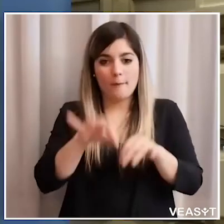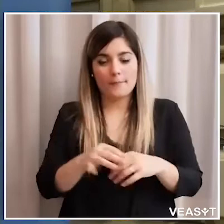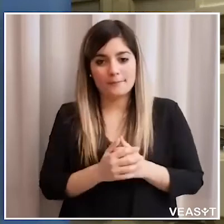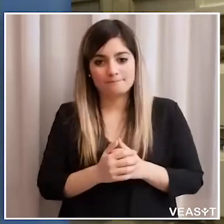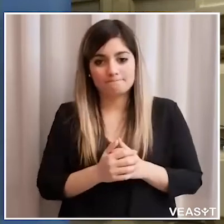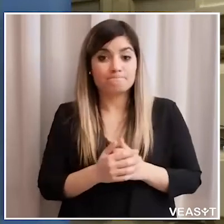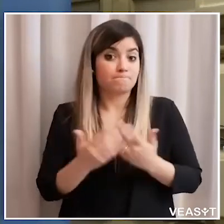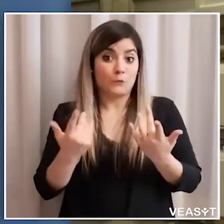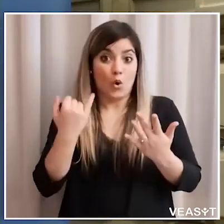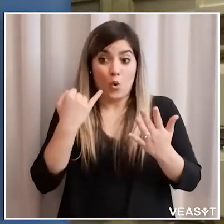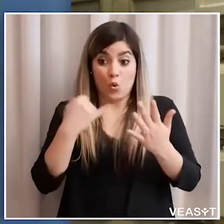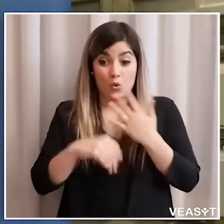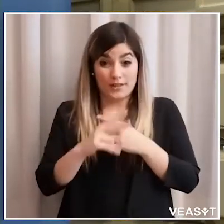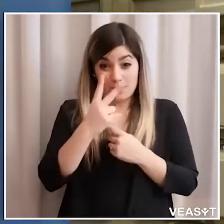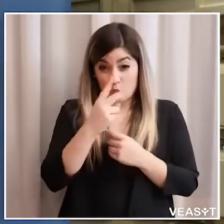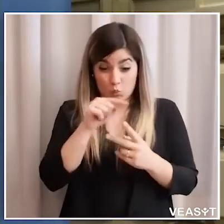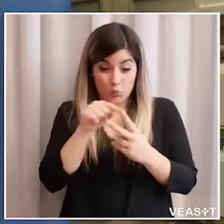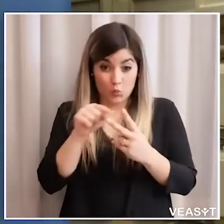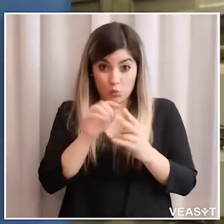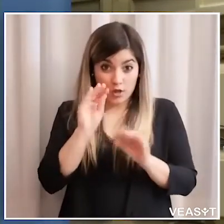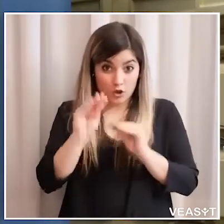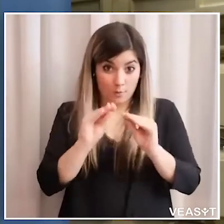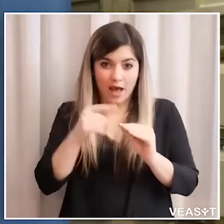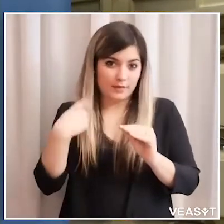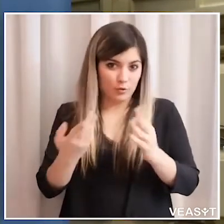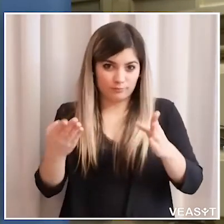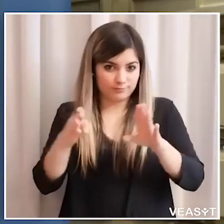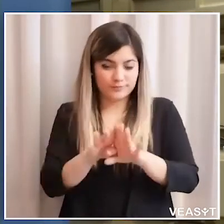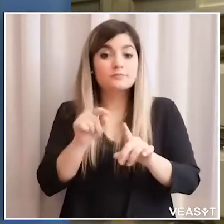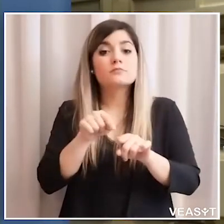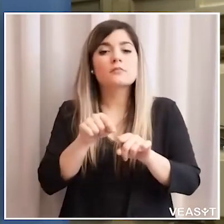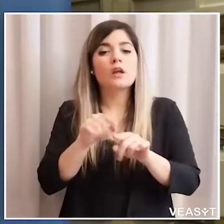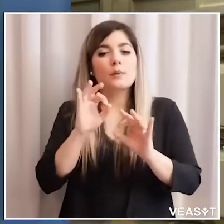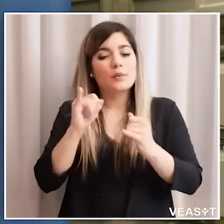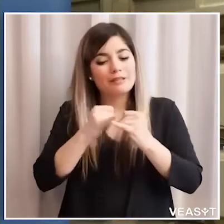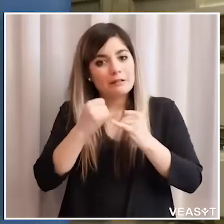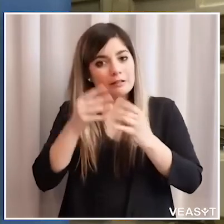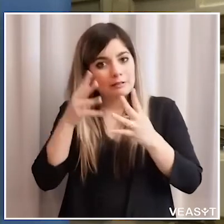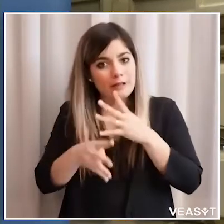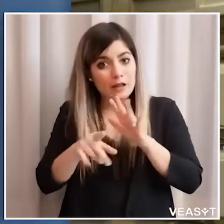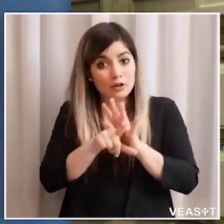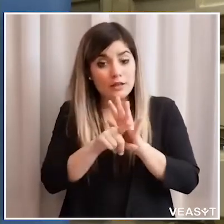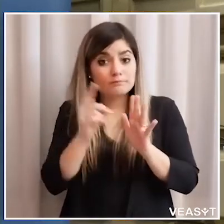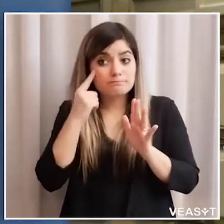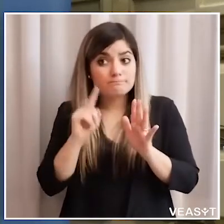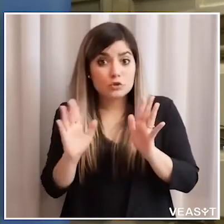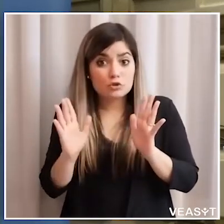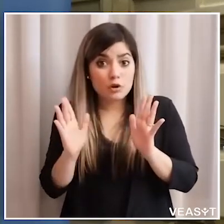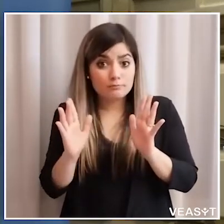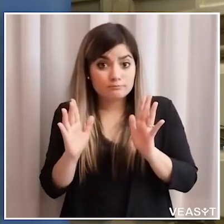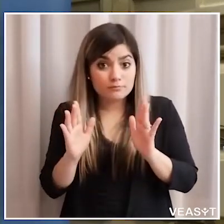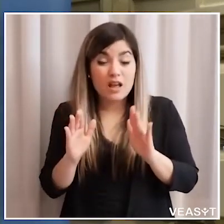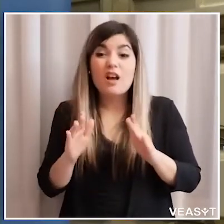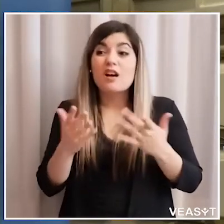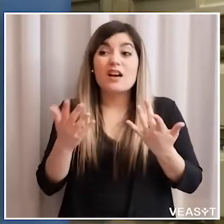concludere ci sarebbero due ultime domande che entrano un po' nel dettaglio della nuova legge adesso non so se è il caso ma